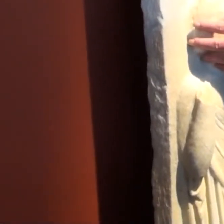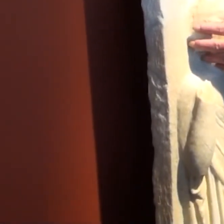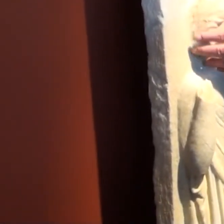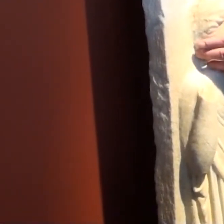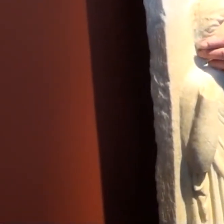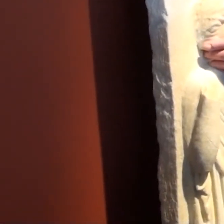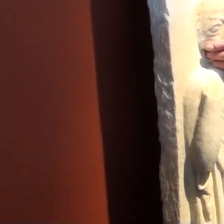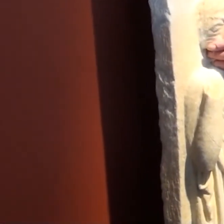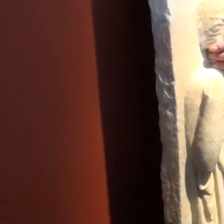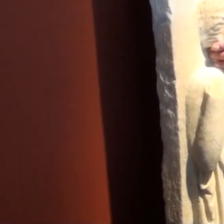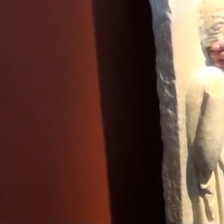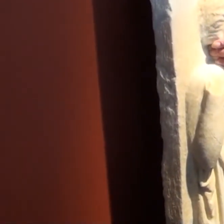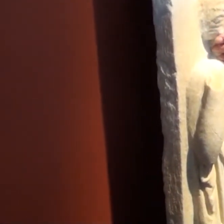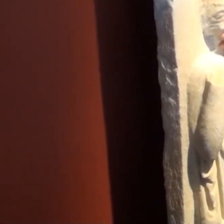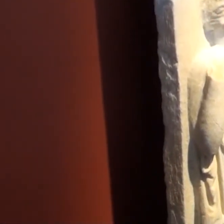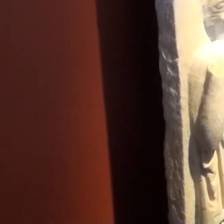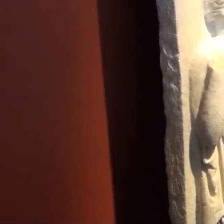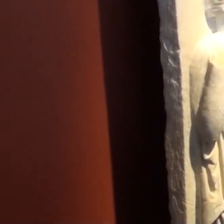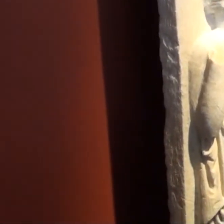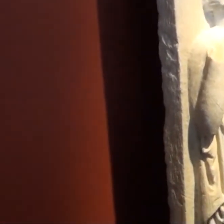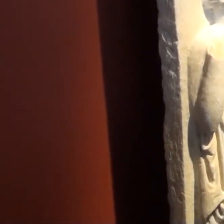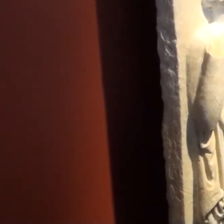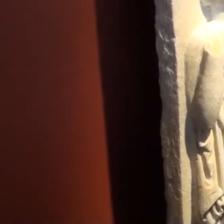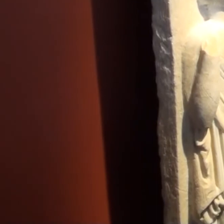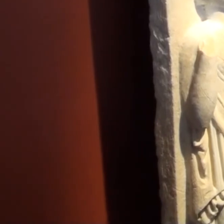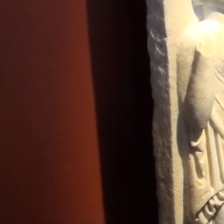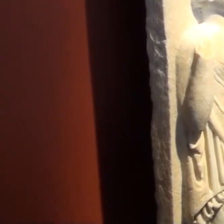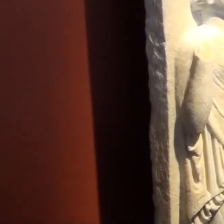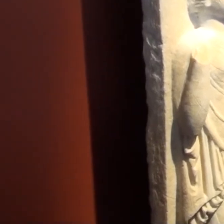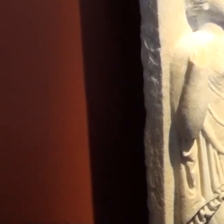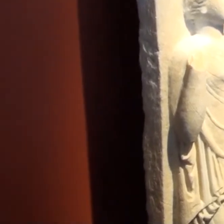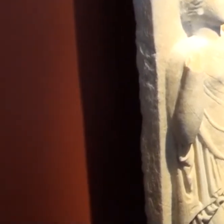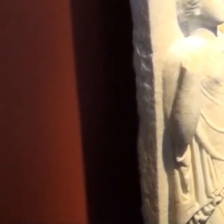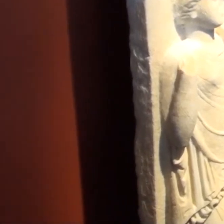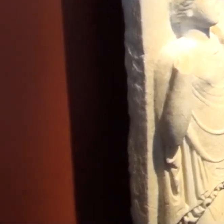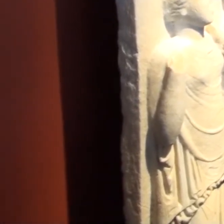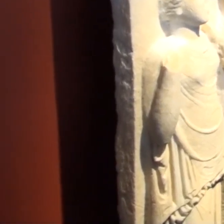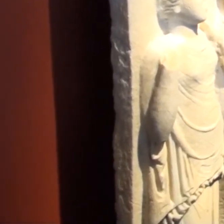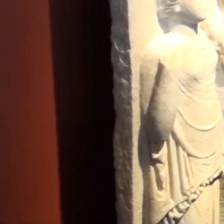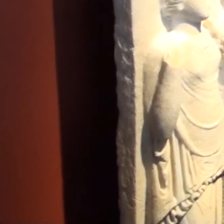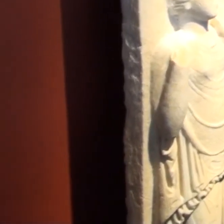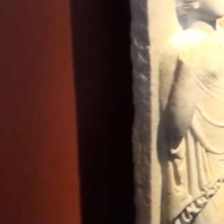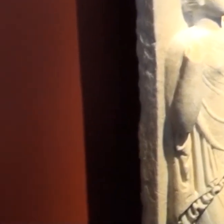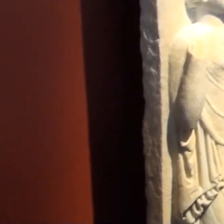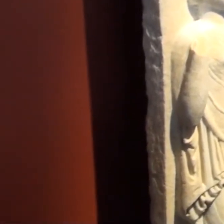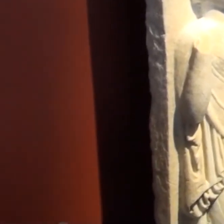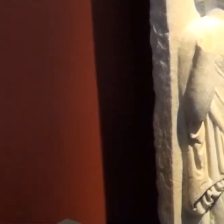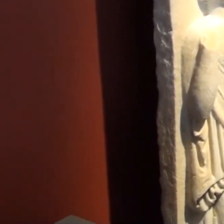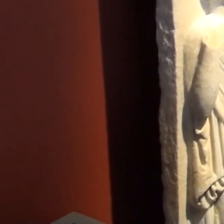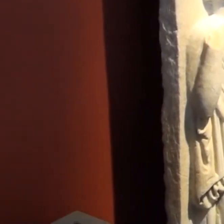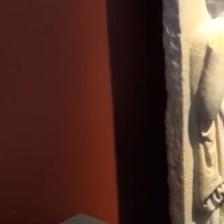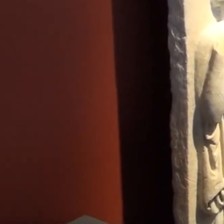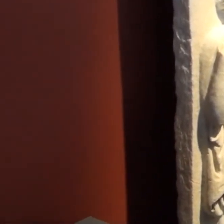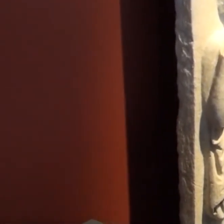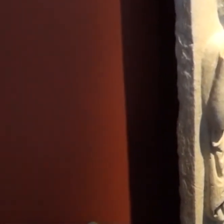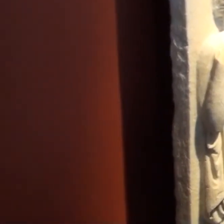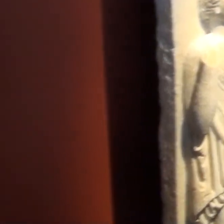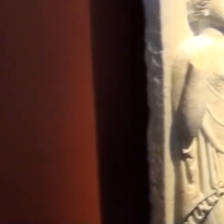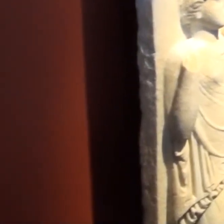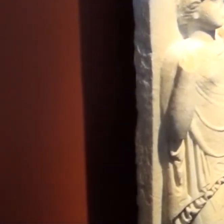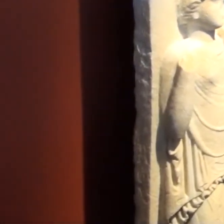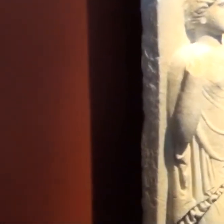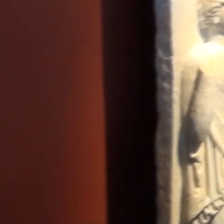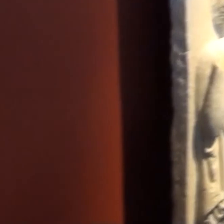συμβολίζοντας ότι πρόκειται για τη γυναίκα που αφιέρωσε τη μαρμάρι με πλάκα στο Θεό που στέκει δίπλα της η γυναίκα είναι λιγότερο